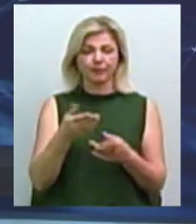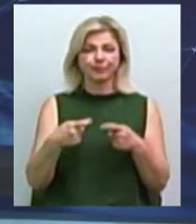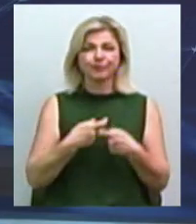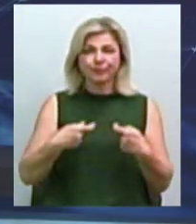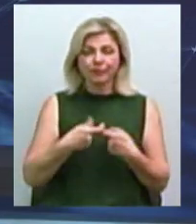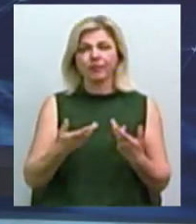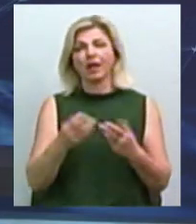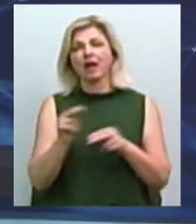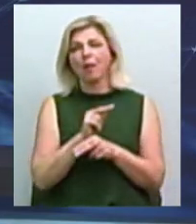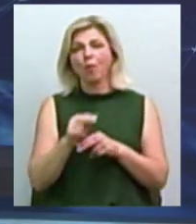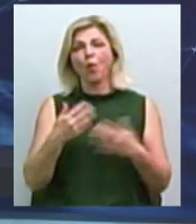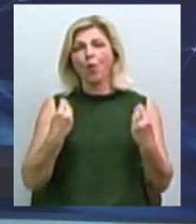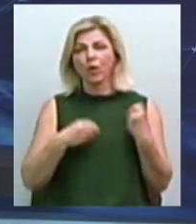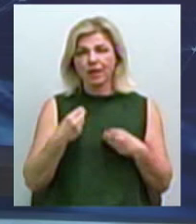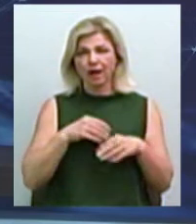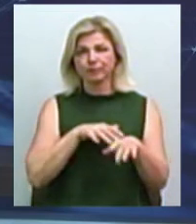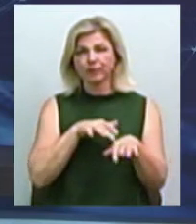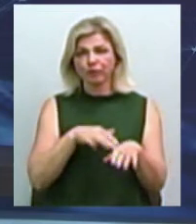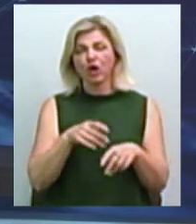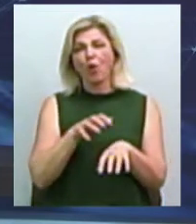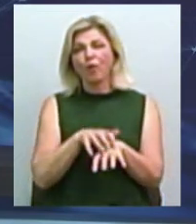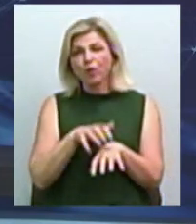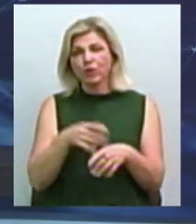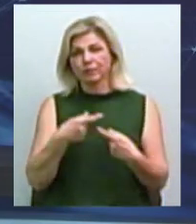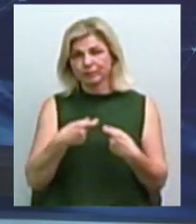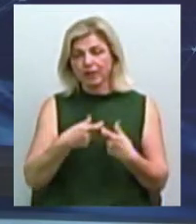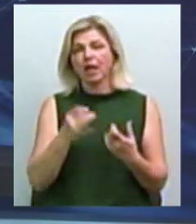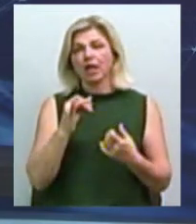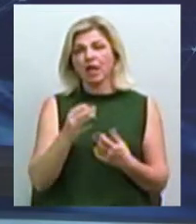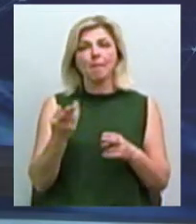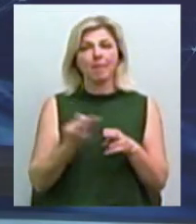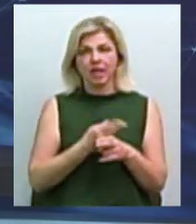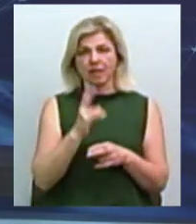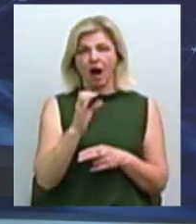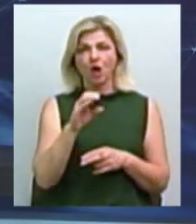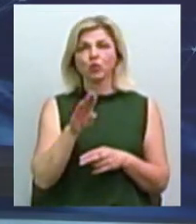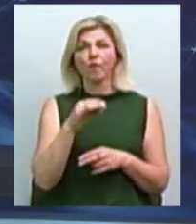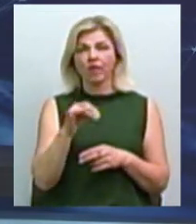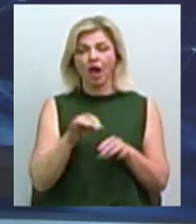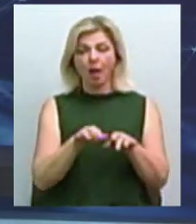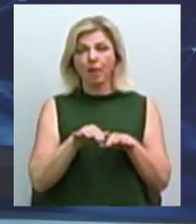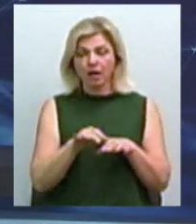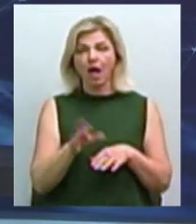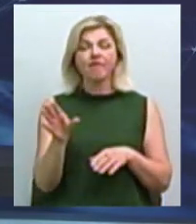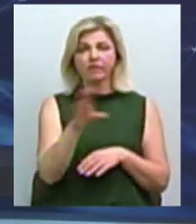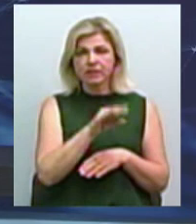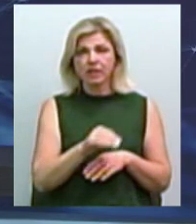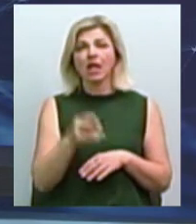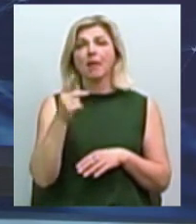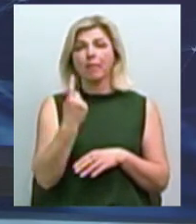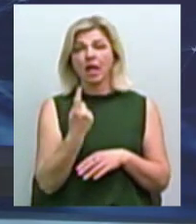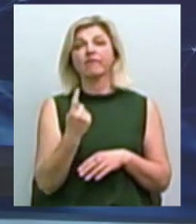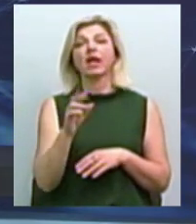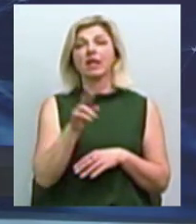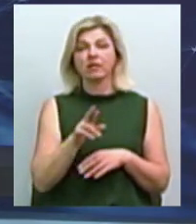ремонт одягу, ремонт зуття. Такі послуги залишаться без контрольних касових апаратів. Всі інші мають з 1 січня 2020